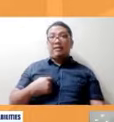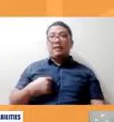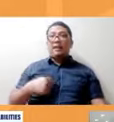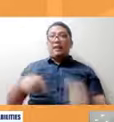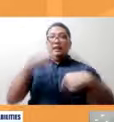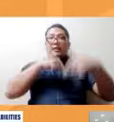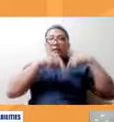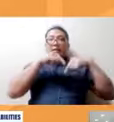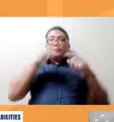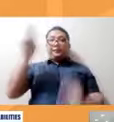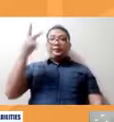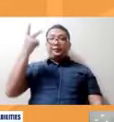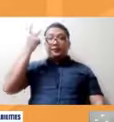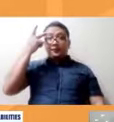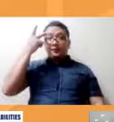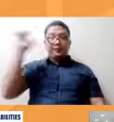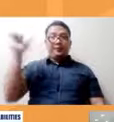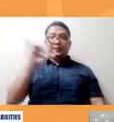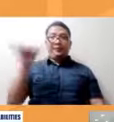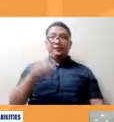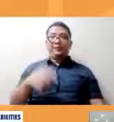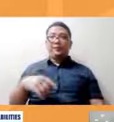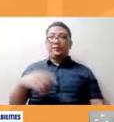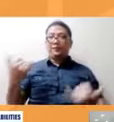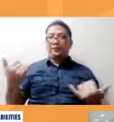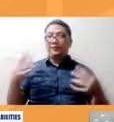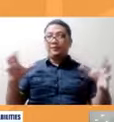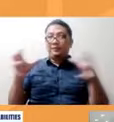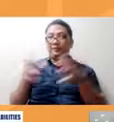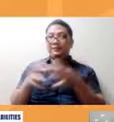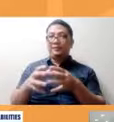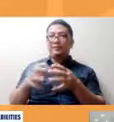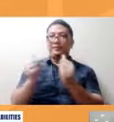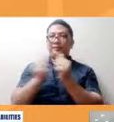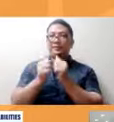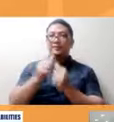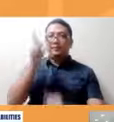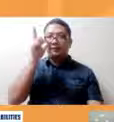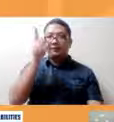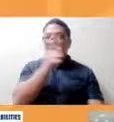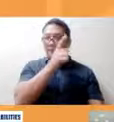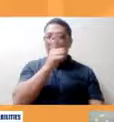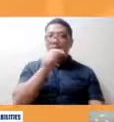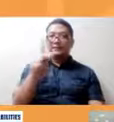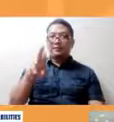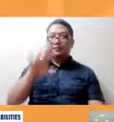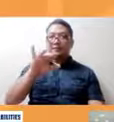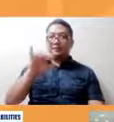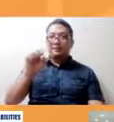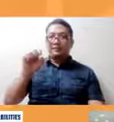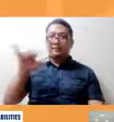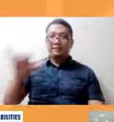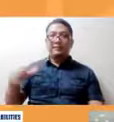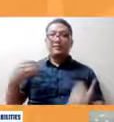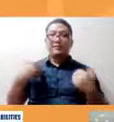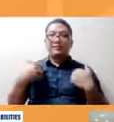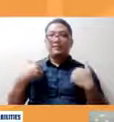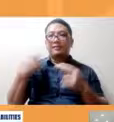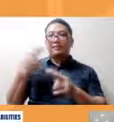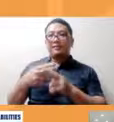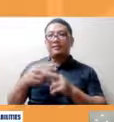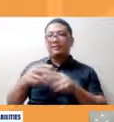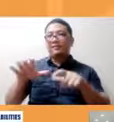ito kaya meron kami sa aming grupo niya sir laro niya chrisi meron kami tinatawag na disability